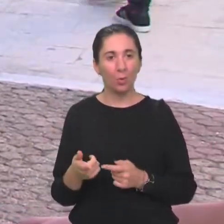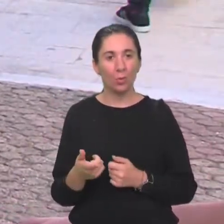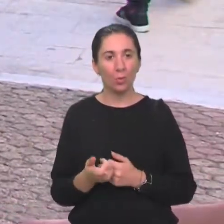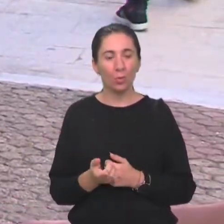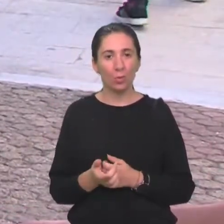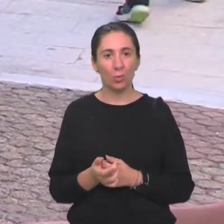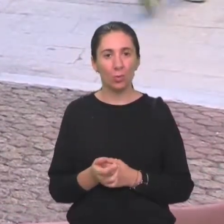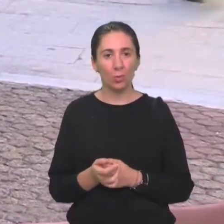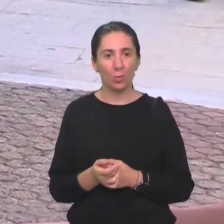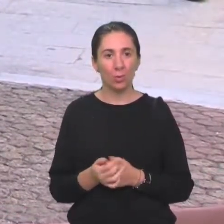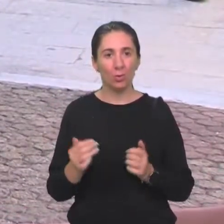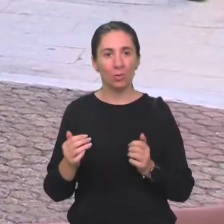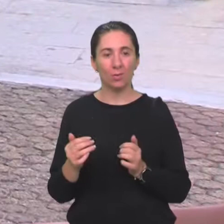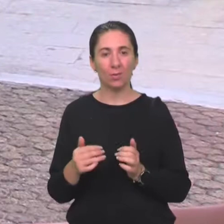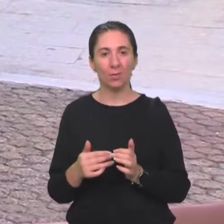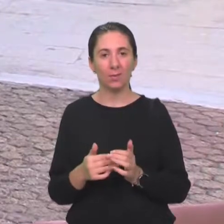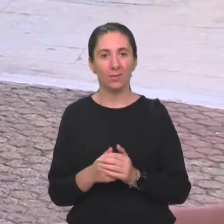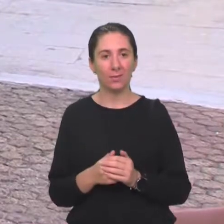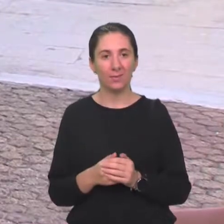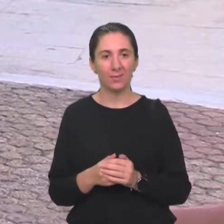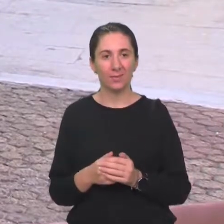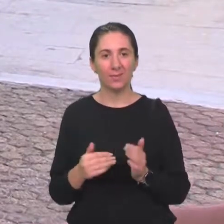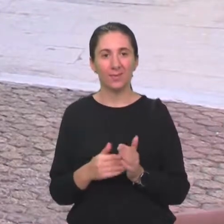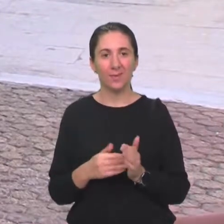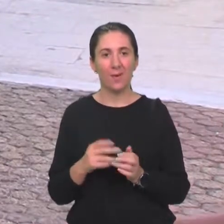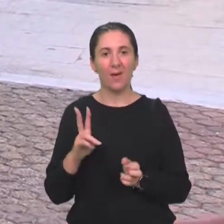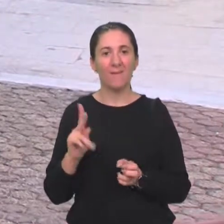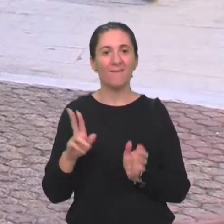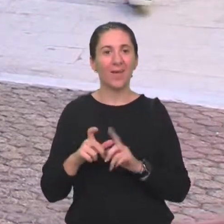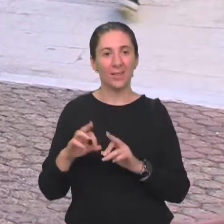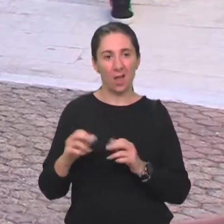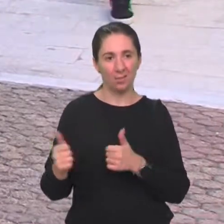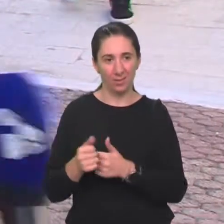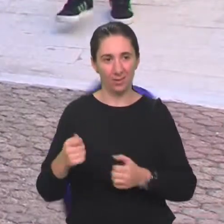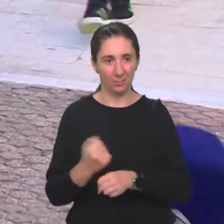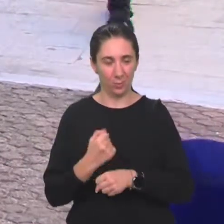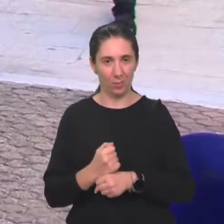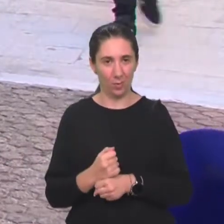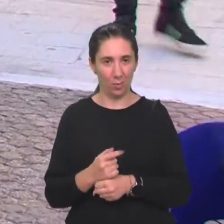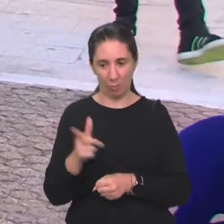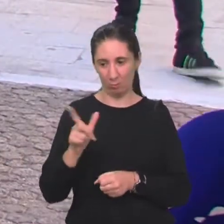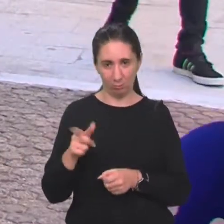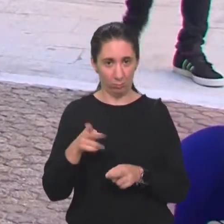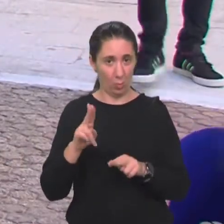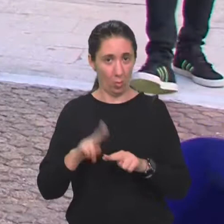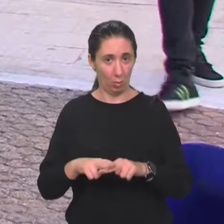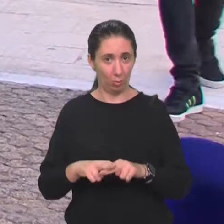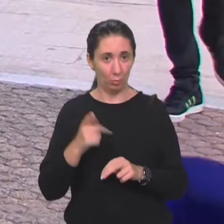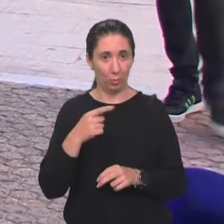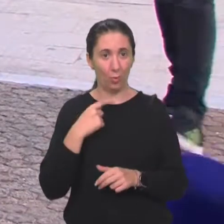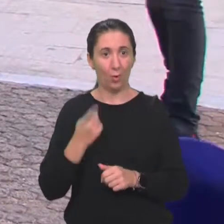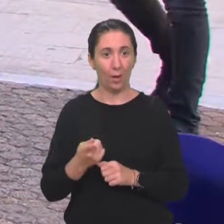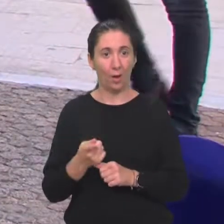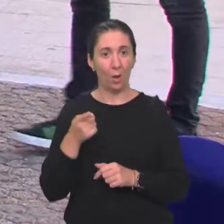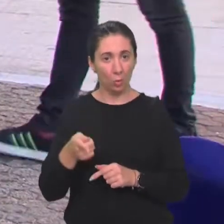To je da se vedranom radim. S vedranom, kao da. To ste vi tako odlučili, zato jer eto,